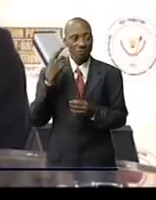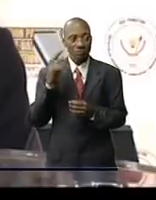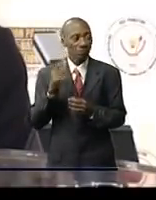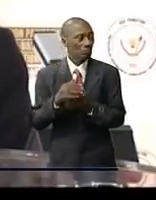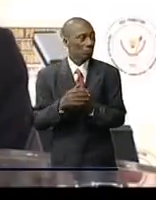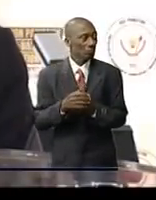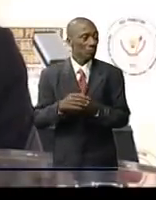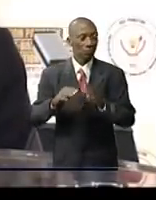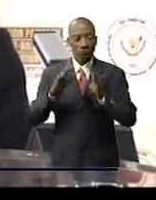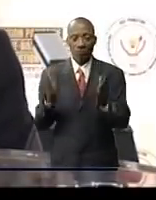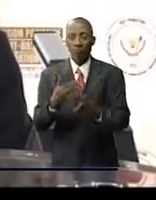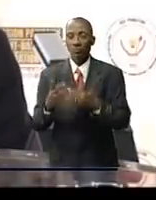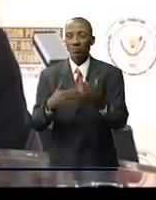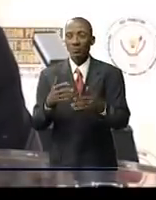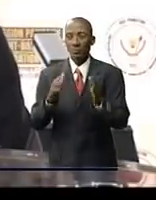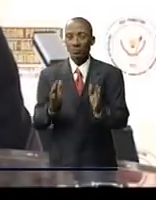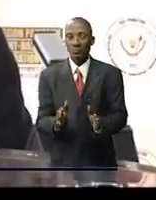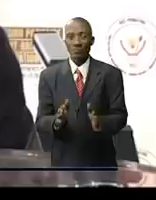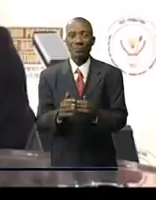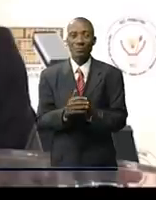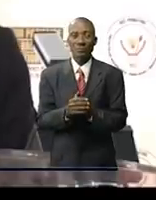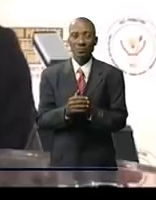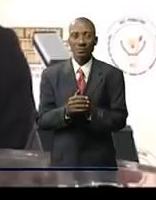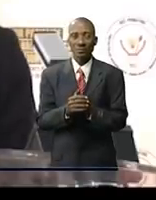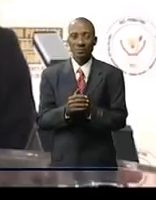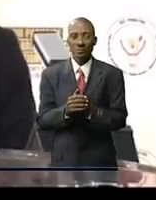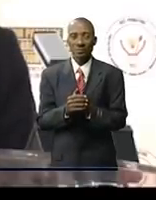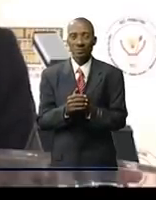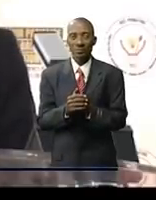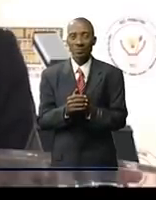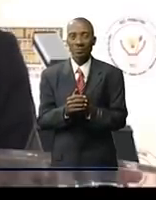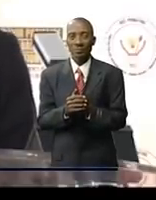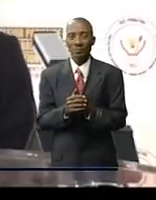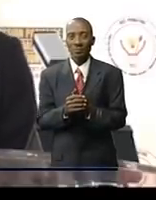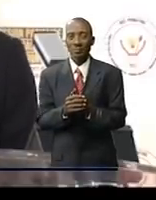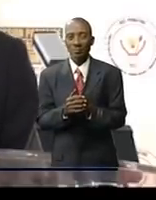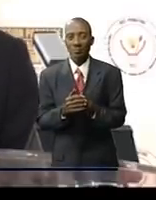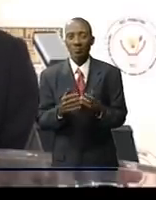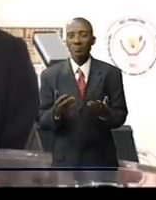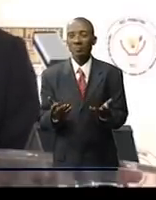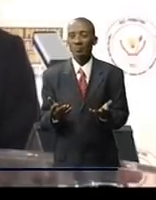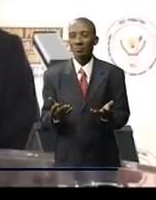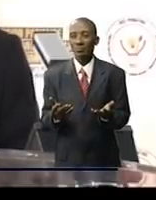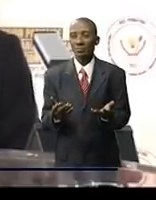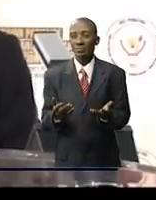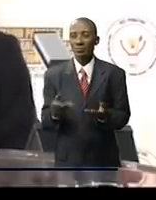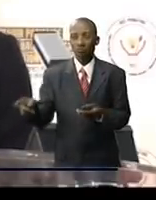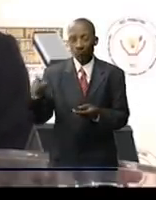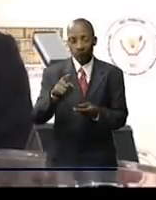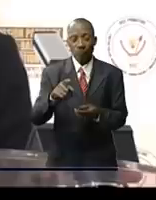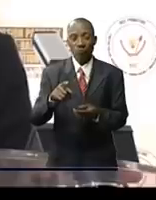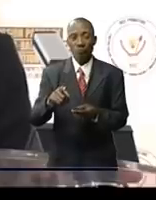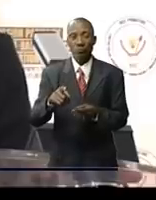tolérée des marraines, eux-mêmes fortement disparates, sans négliger la nécessaire